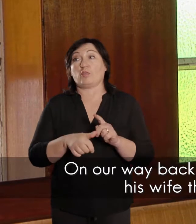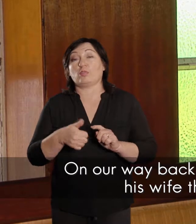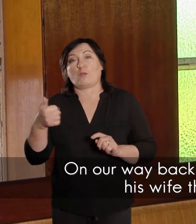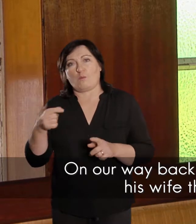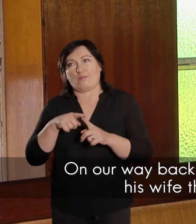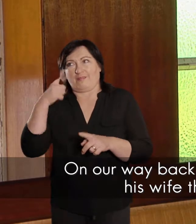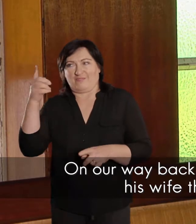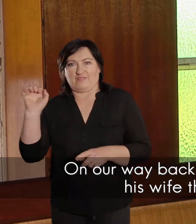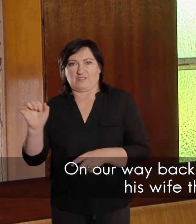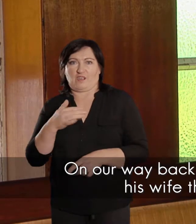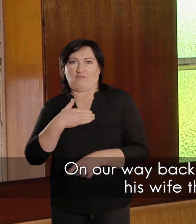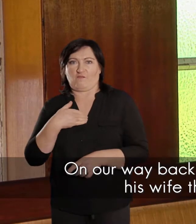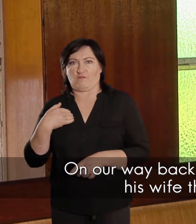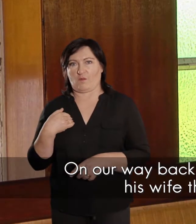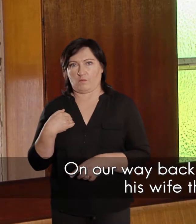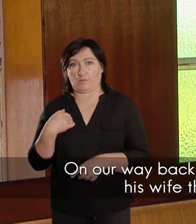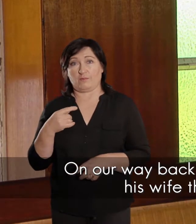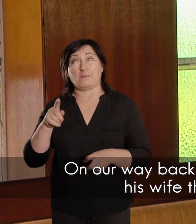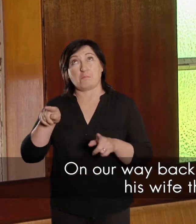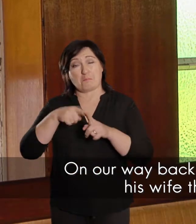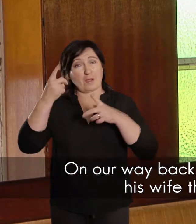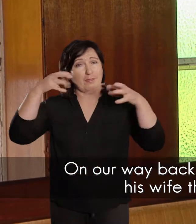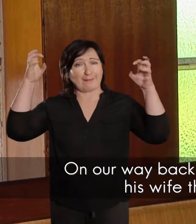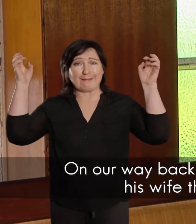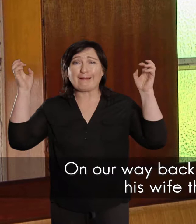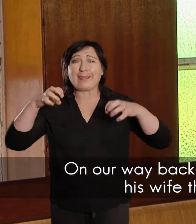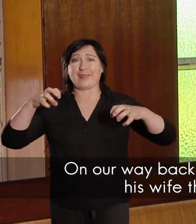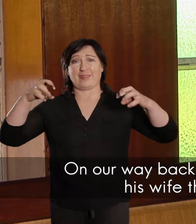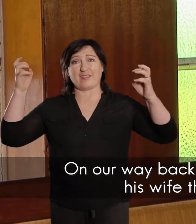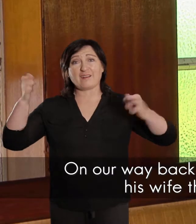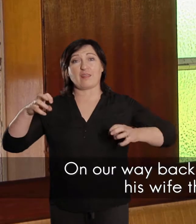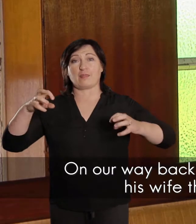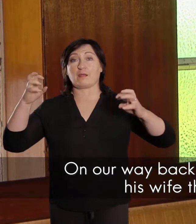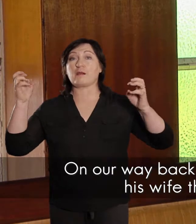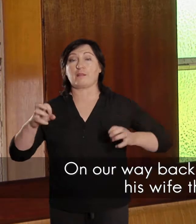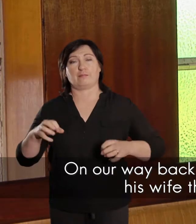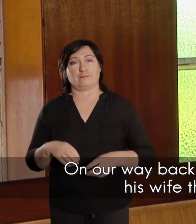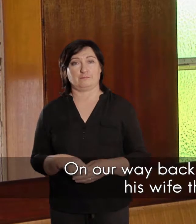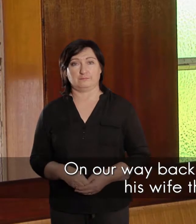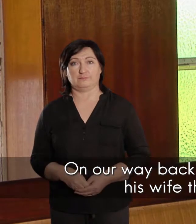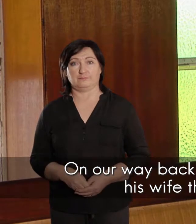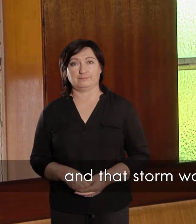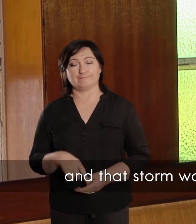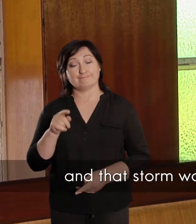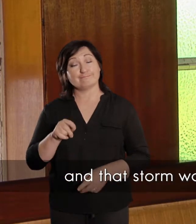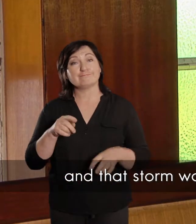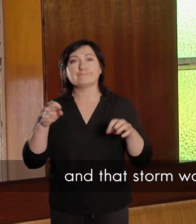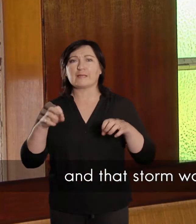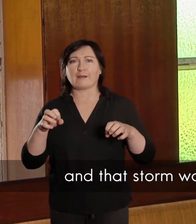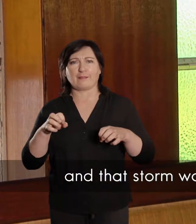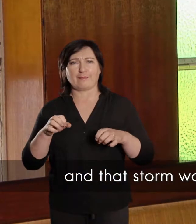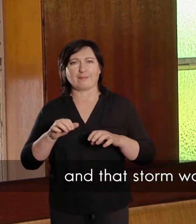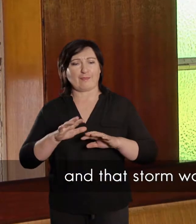om sy vrou ongoed te gaan sê breek daar een donderstorm los en die